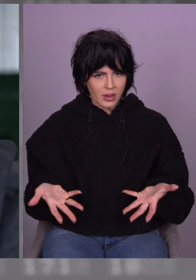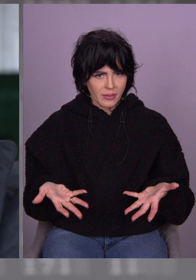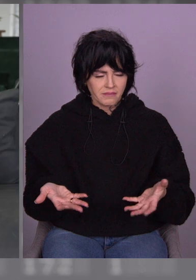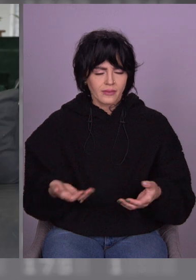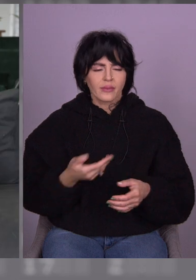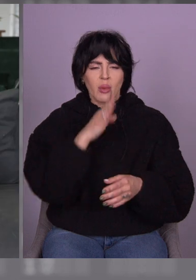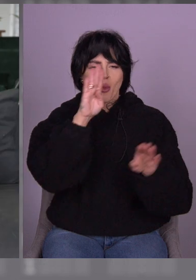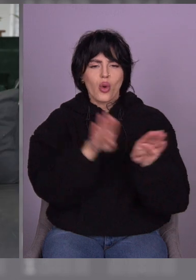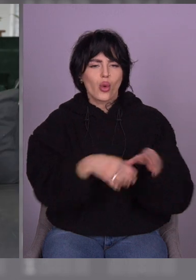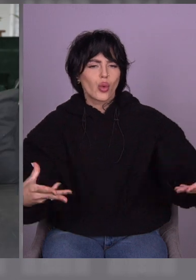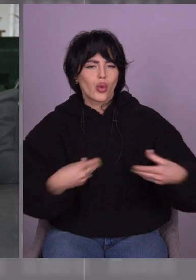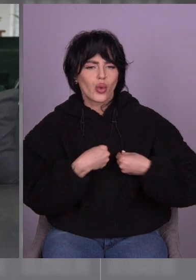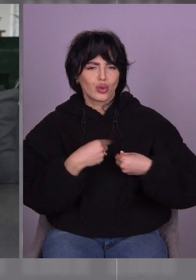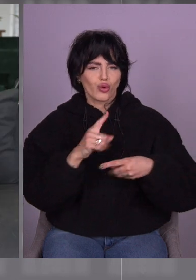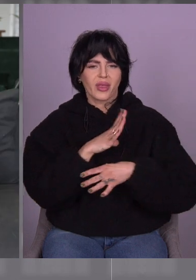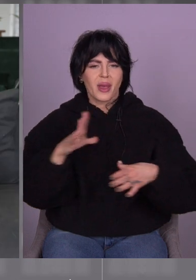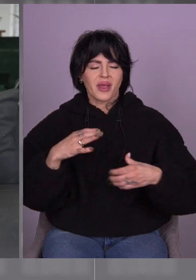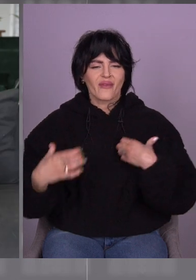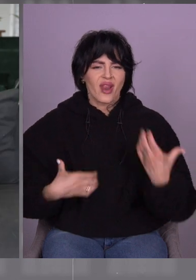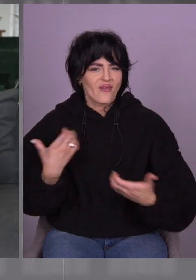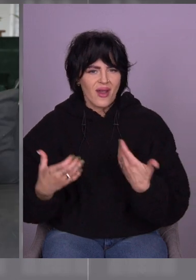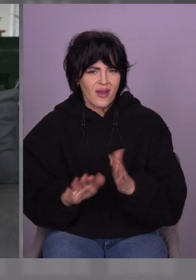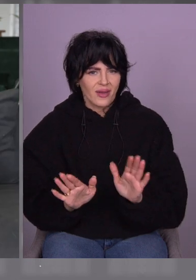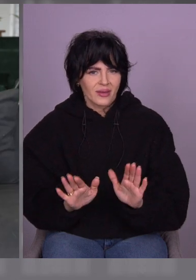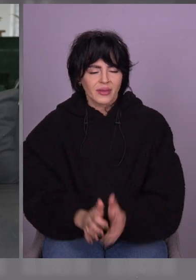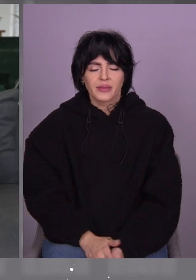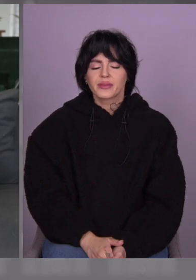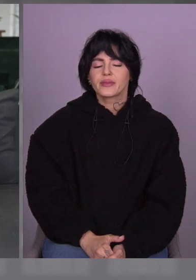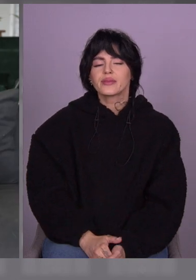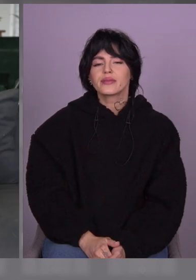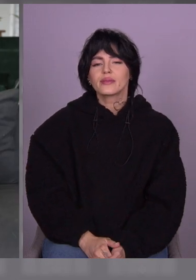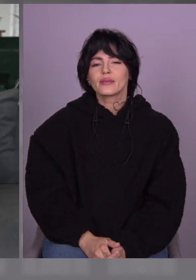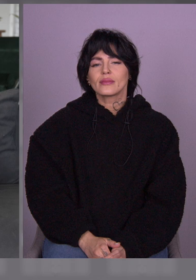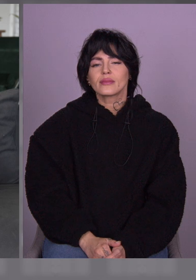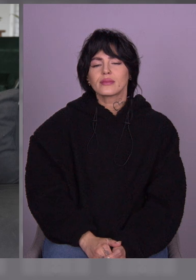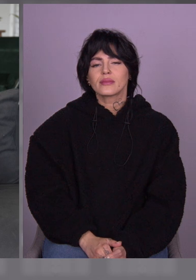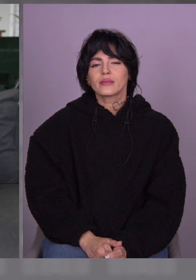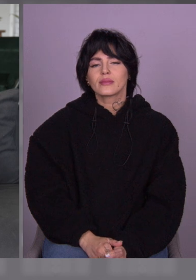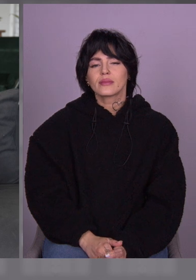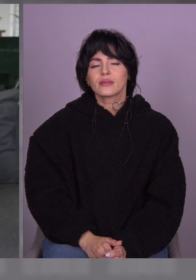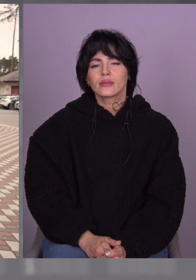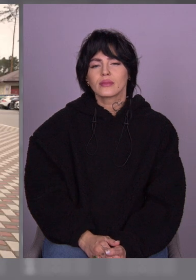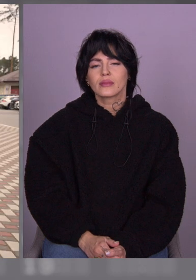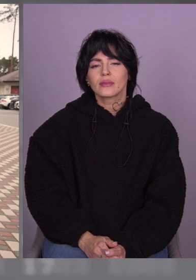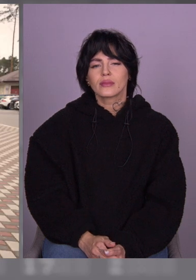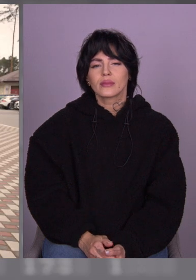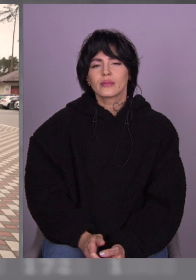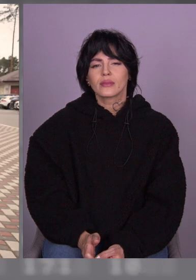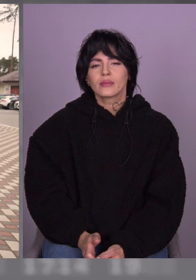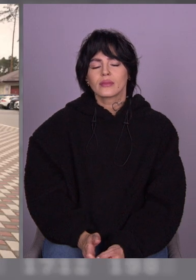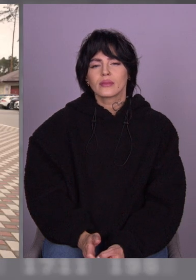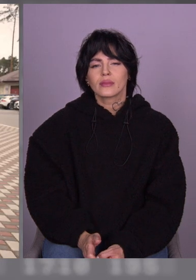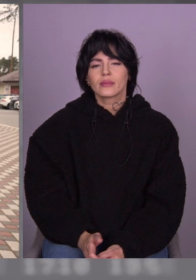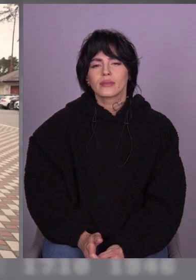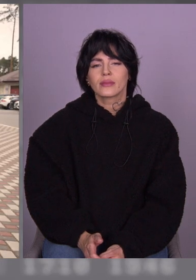Це, певно, він хотів якось так це сказати, щоб я не хвилювалася, але я хвилювалася. В житловому